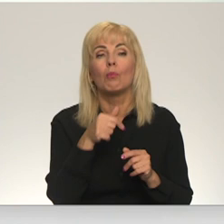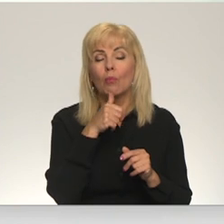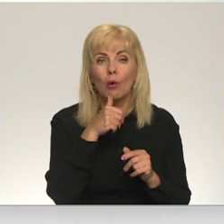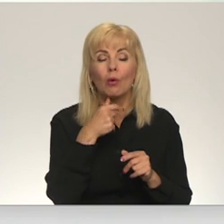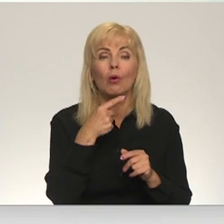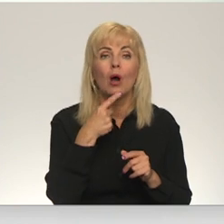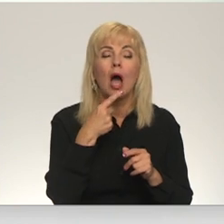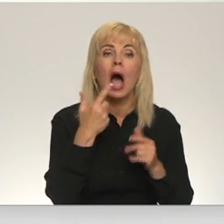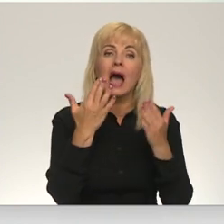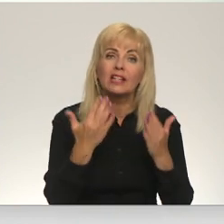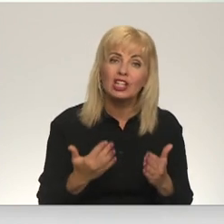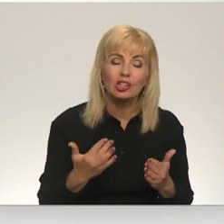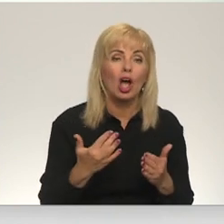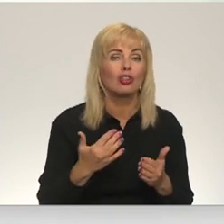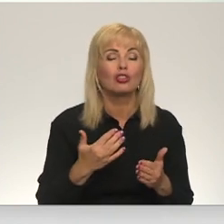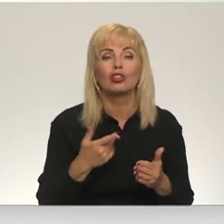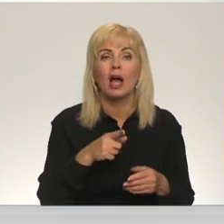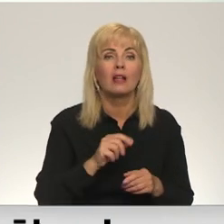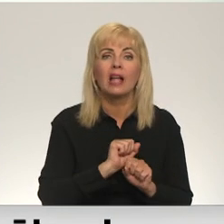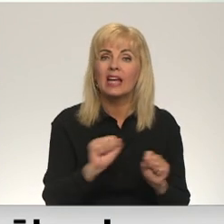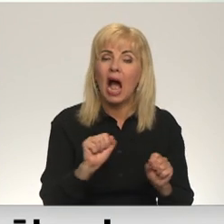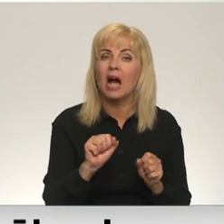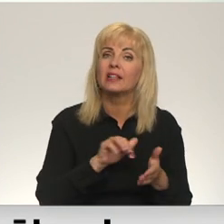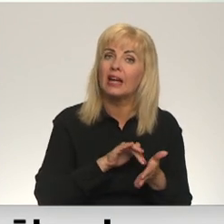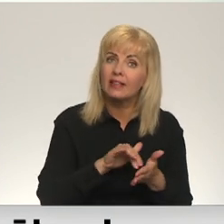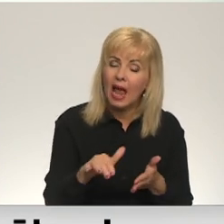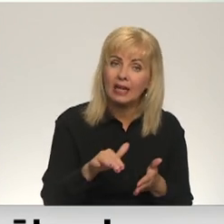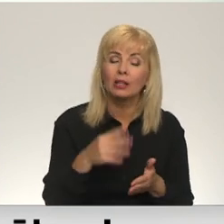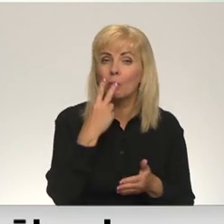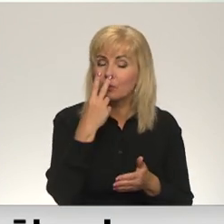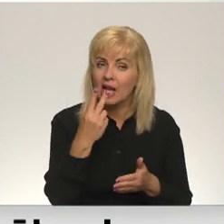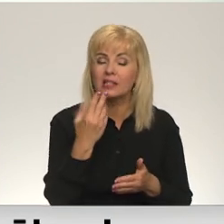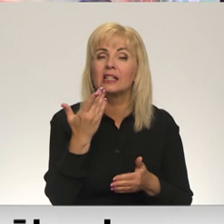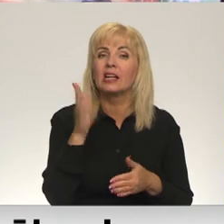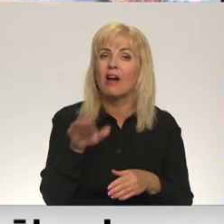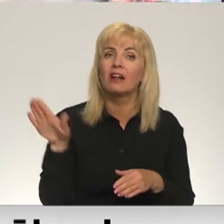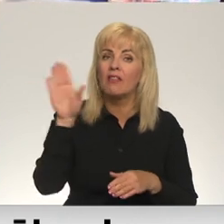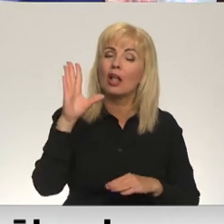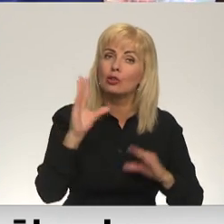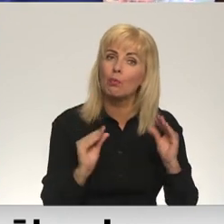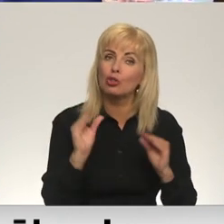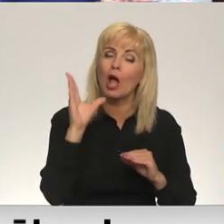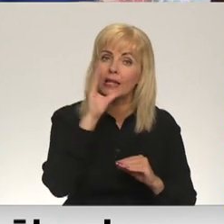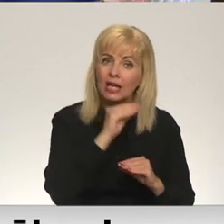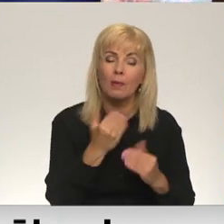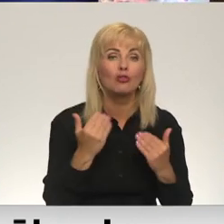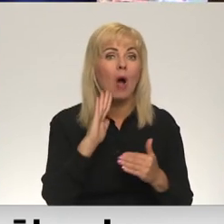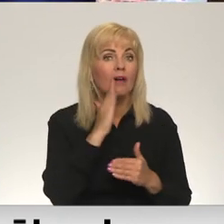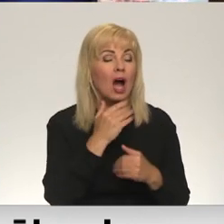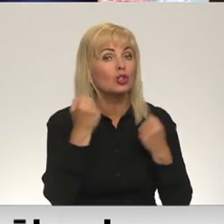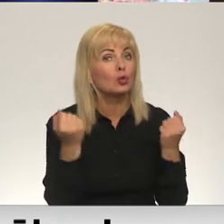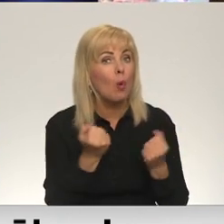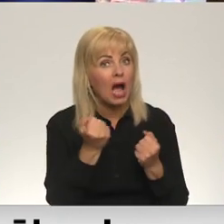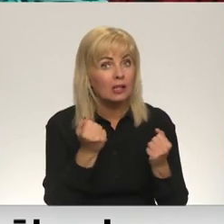mums ir jārēķinās arī ar konkrētajām valsts budžetu iespējām. Būtiski, šo visar nodarbinātības